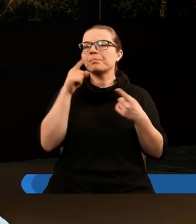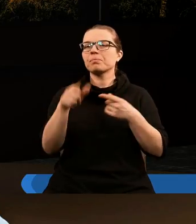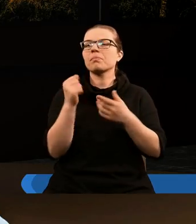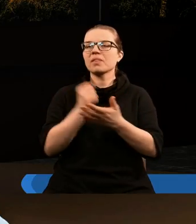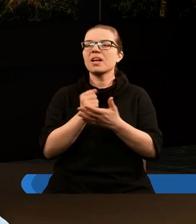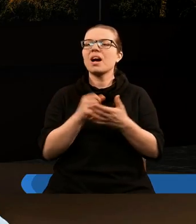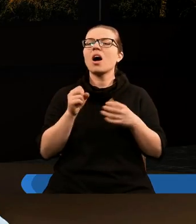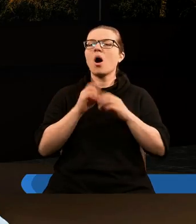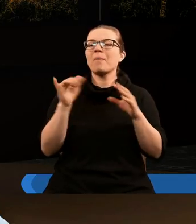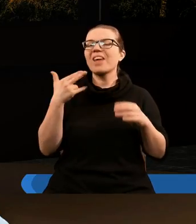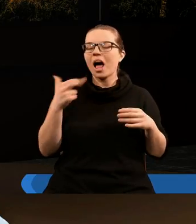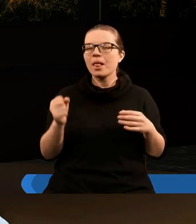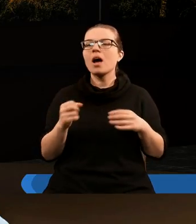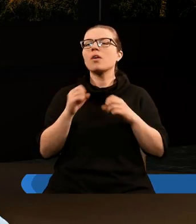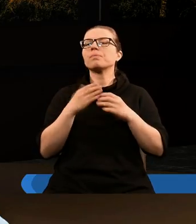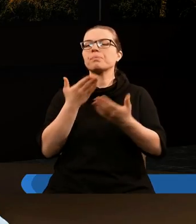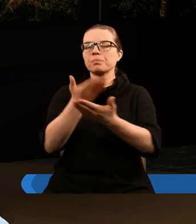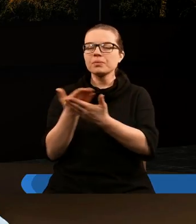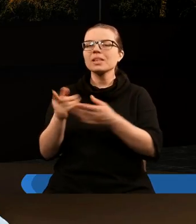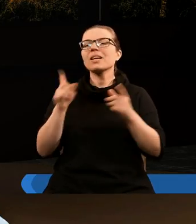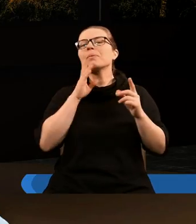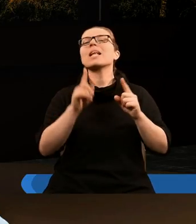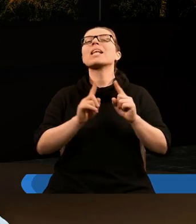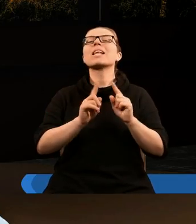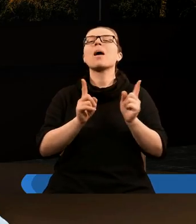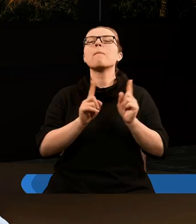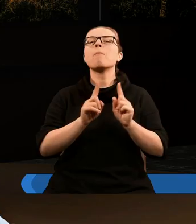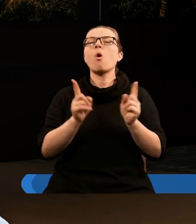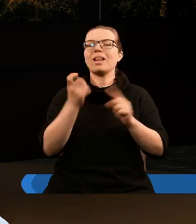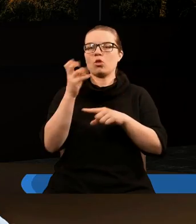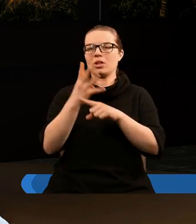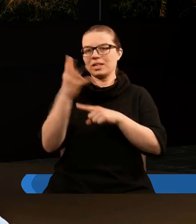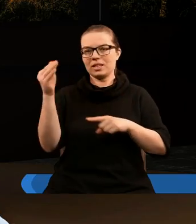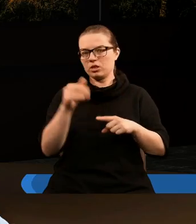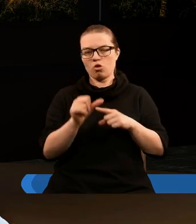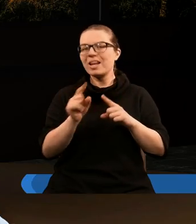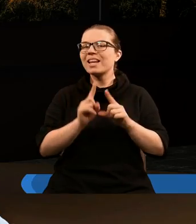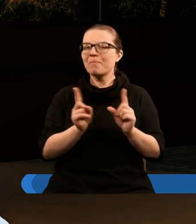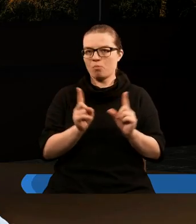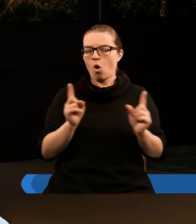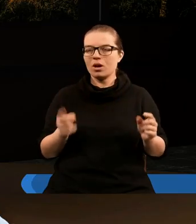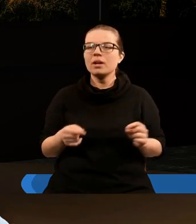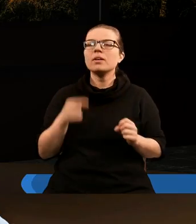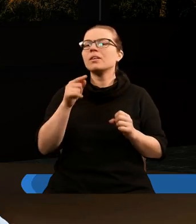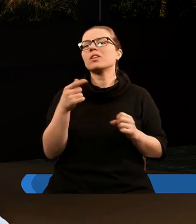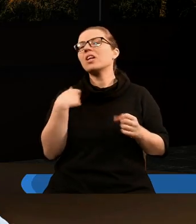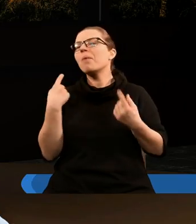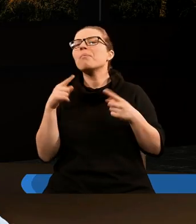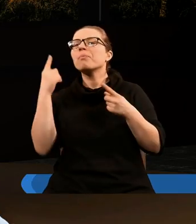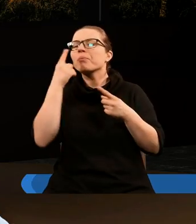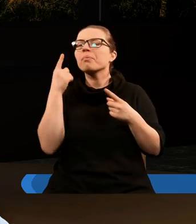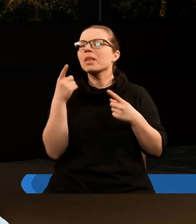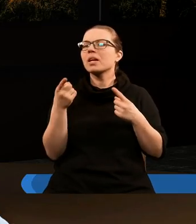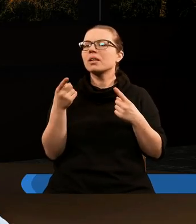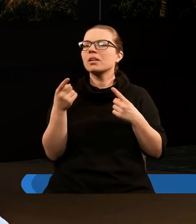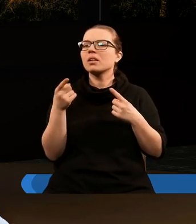sprawę z tego, że Apokalipsa operuje językiem symbolicznym i tak samo jak mamy chociażby wielką nierządnicę, której imię jest